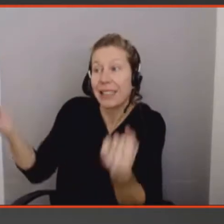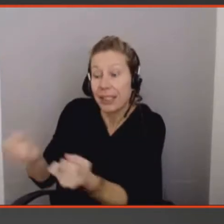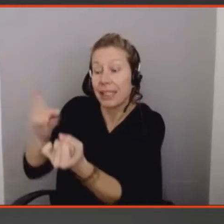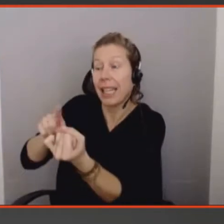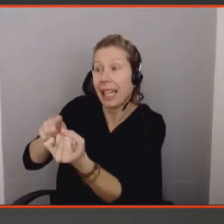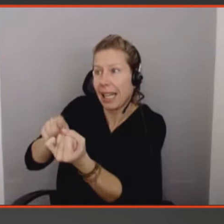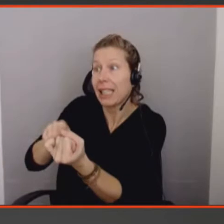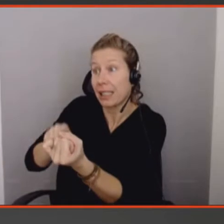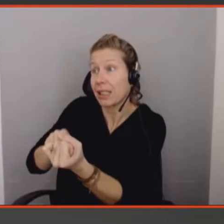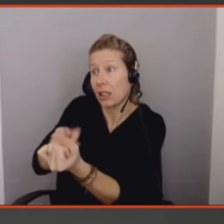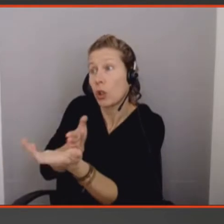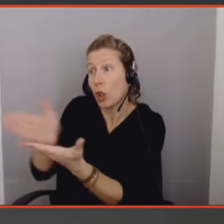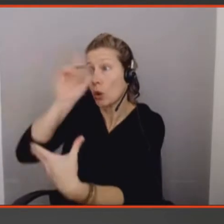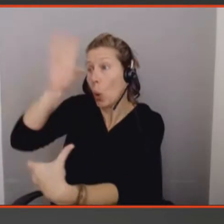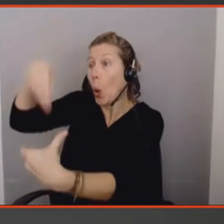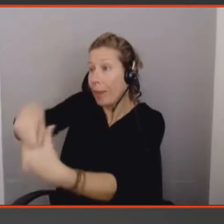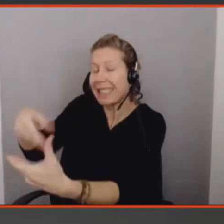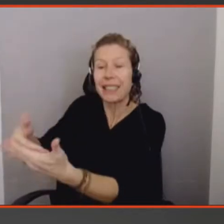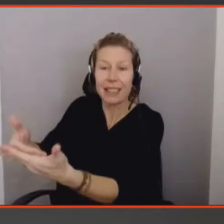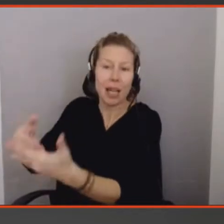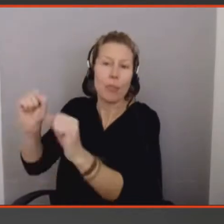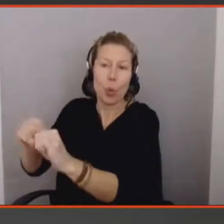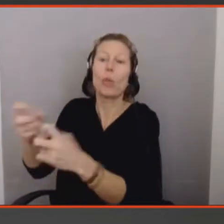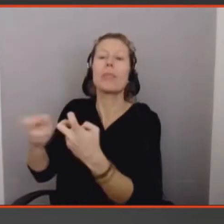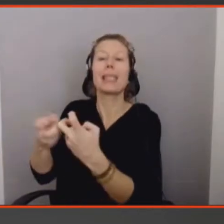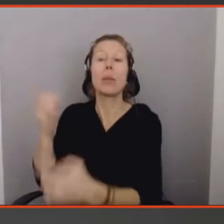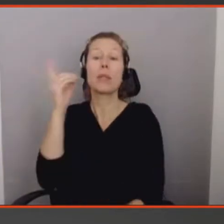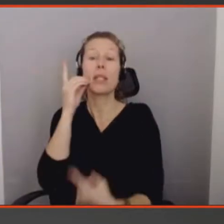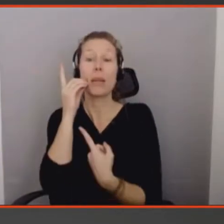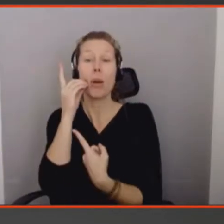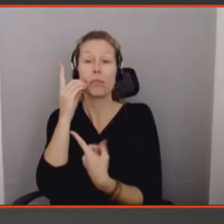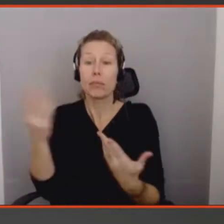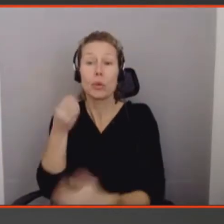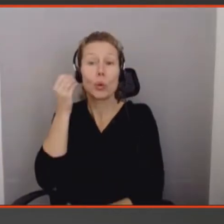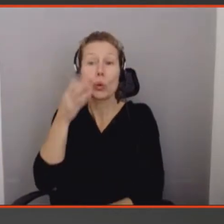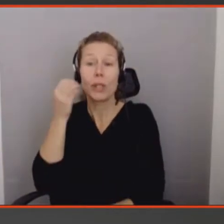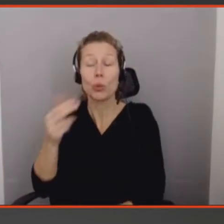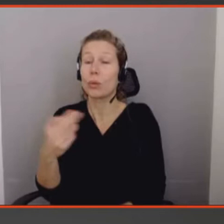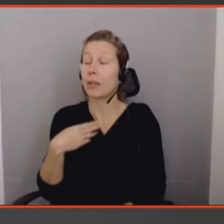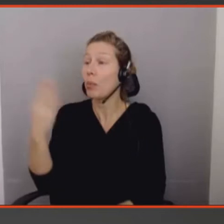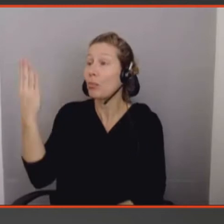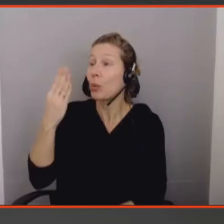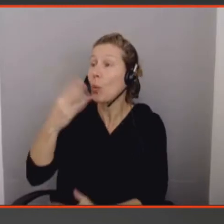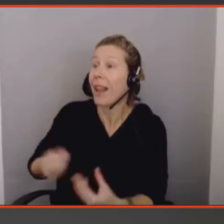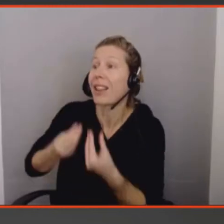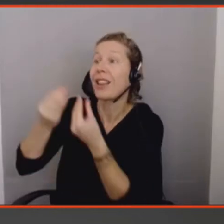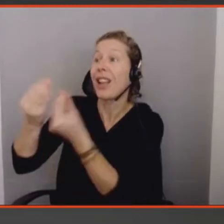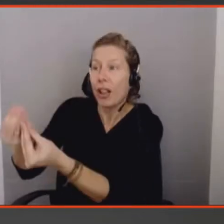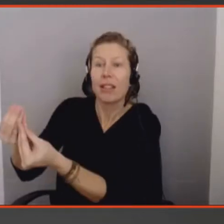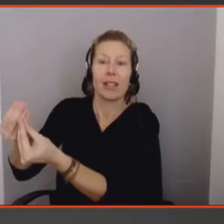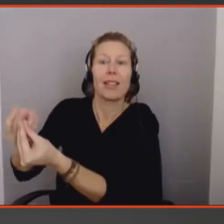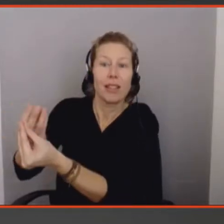c'est typiquement l'exemple du smartphone. Ça va vous aider à satisfaire des besoins de tout niveau. Ça va vous aider à faire beaucoup de choses. Ça peut être un objet qui vous challenge.